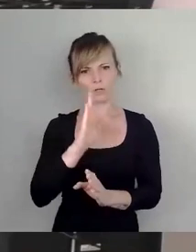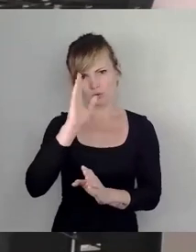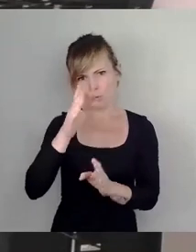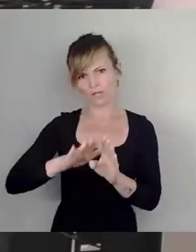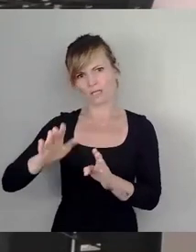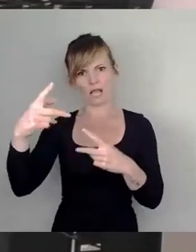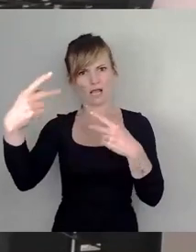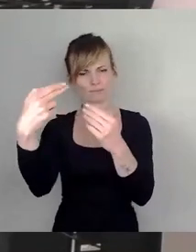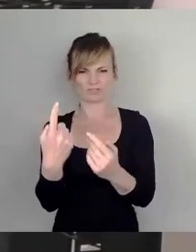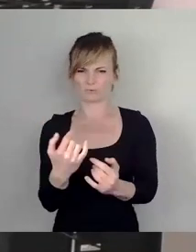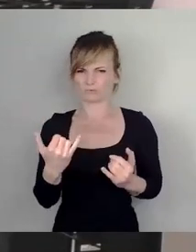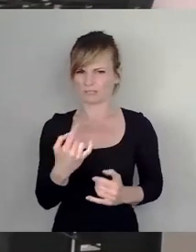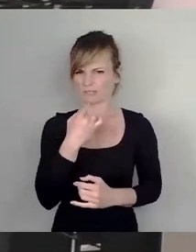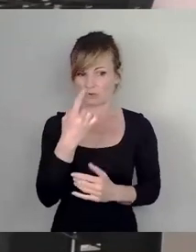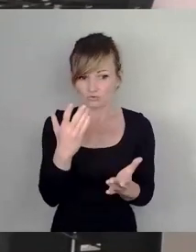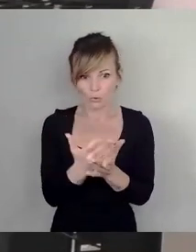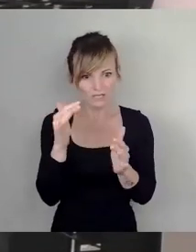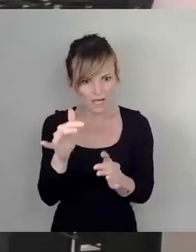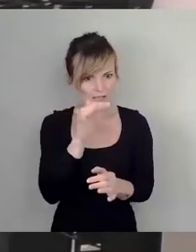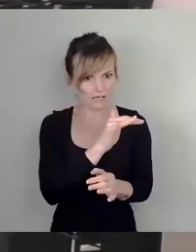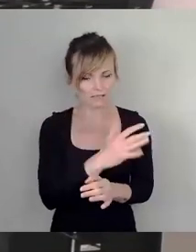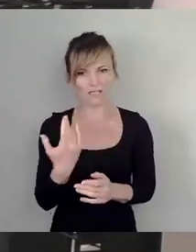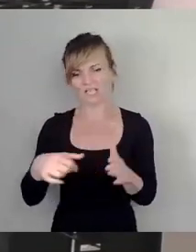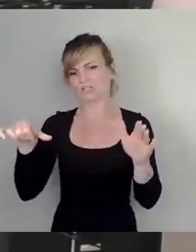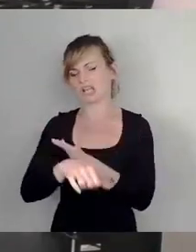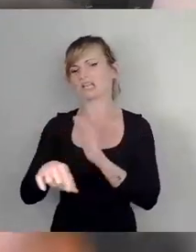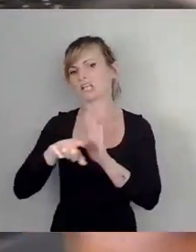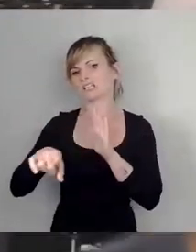nicht tauglich, das, was schon entstanden ist, derartig schlecht zu reden. Vielen Dank.